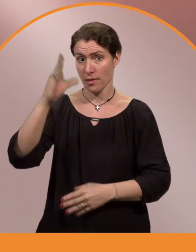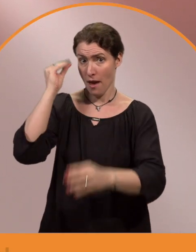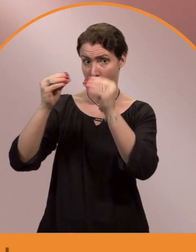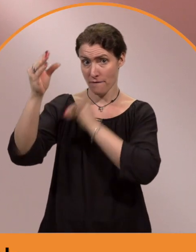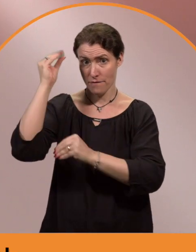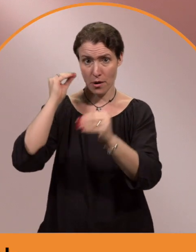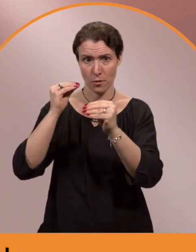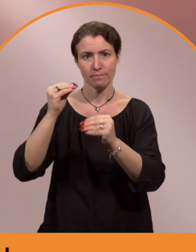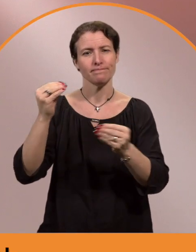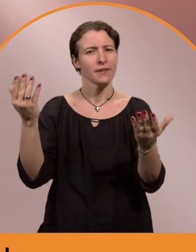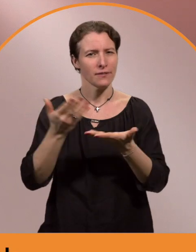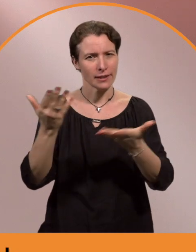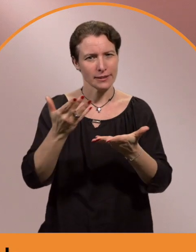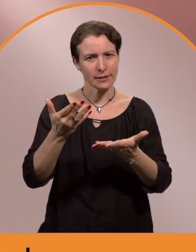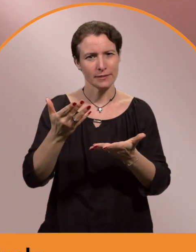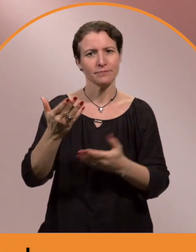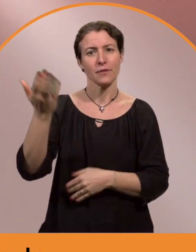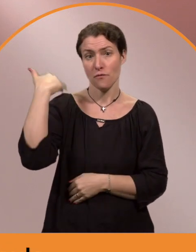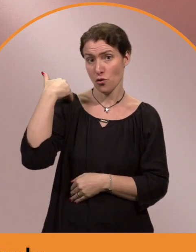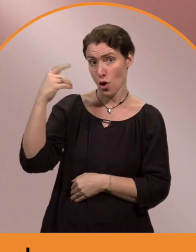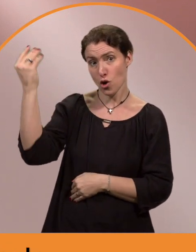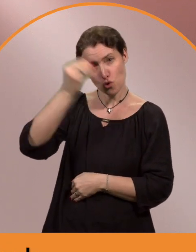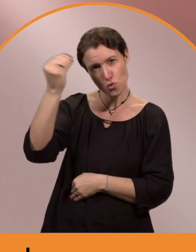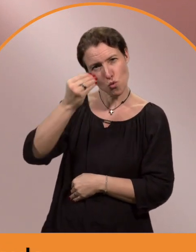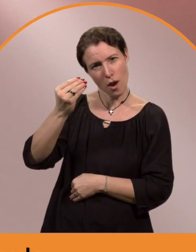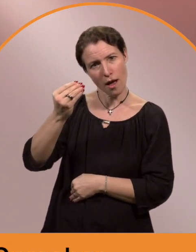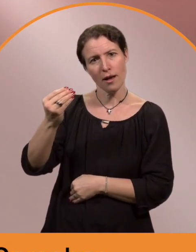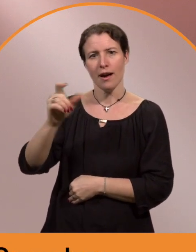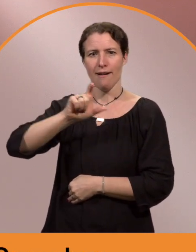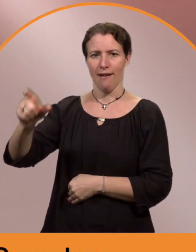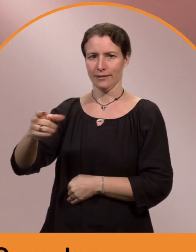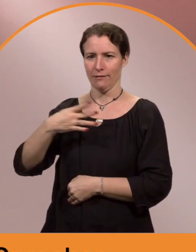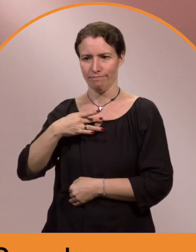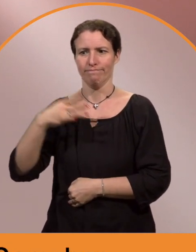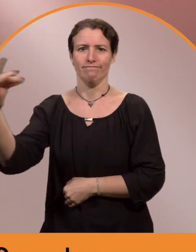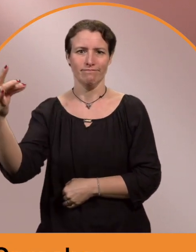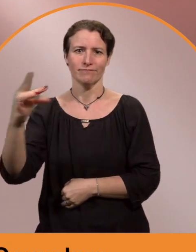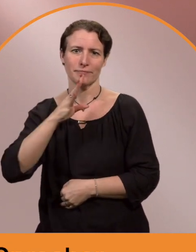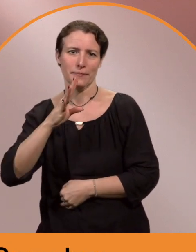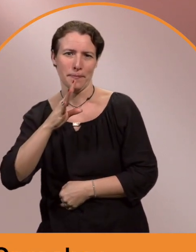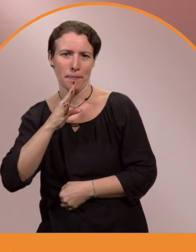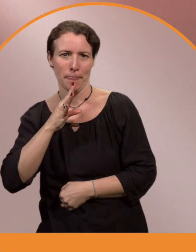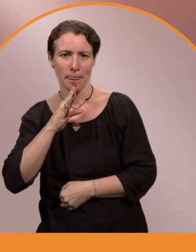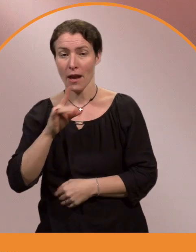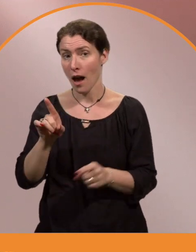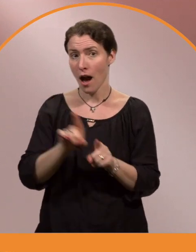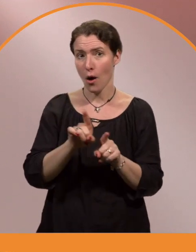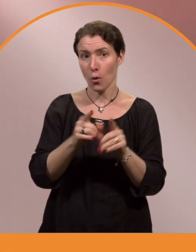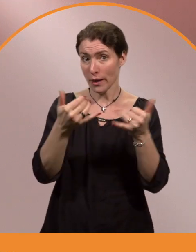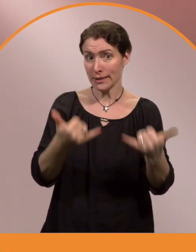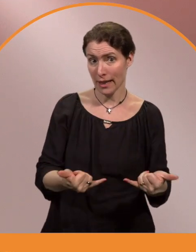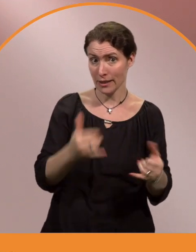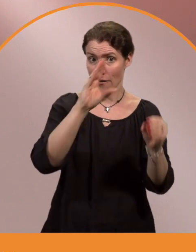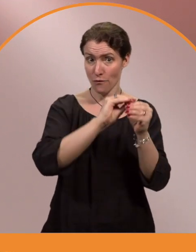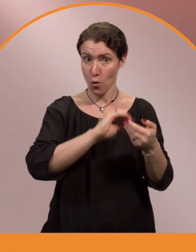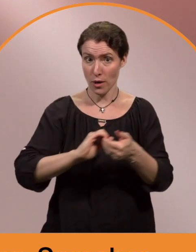Meine Erfahrungen sind über einer Sonderschule Klassensprecher und Schulsprecher und ich bin noch